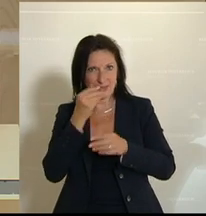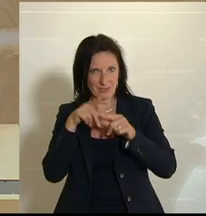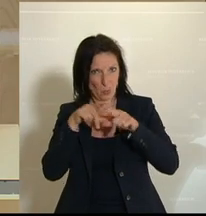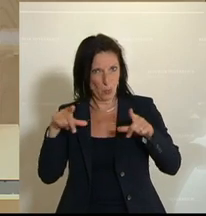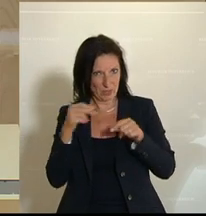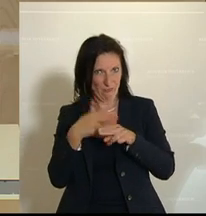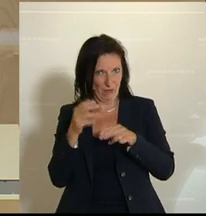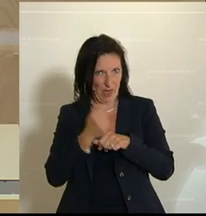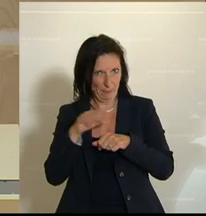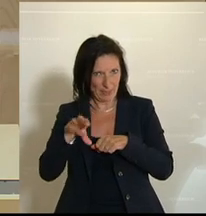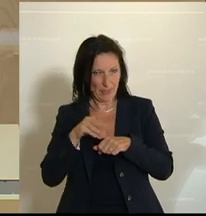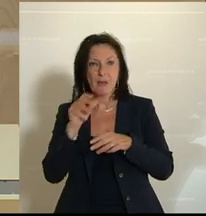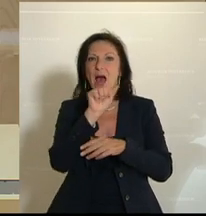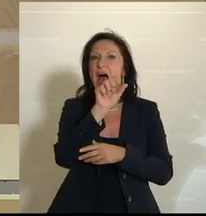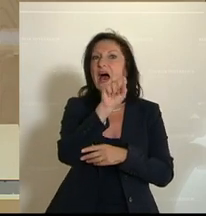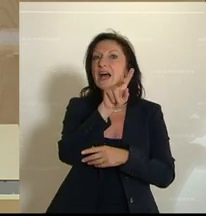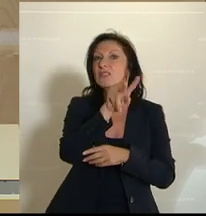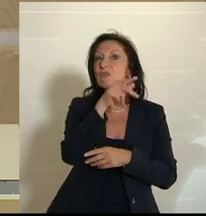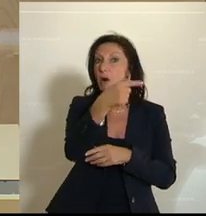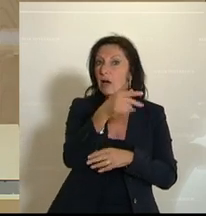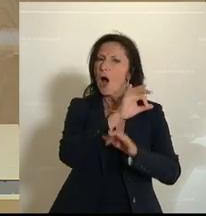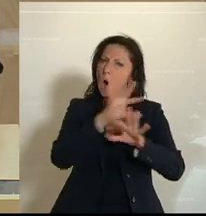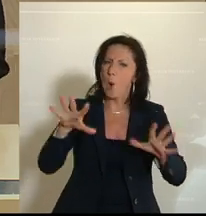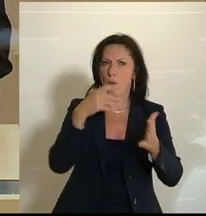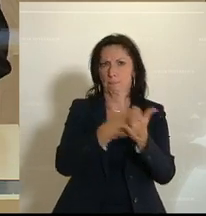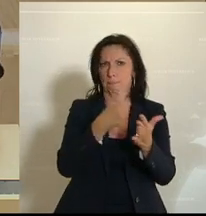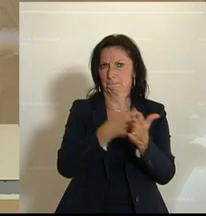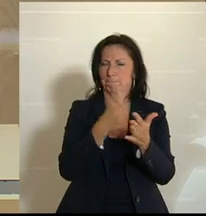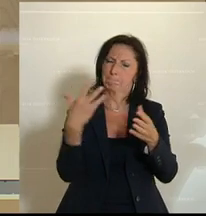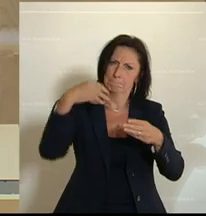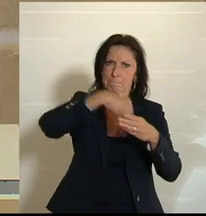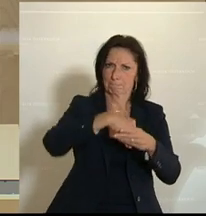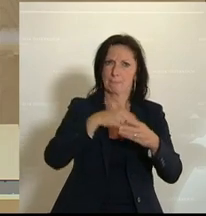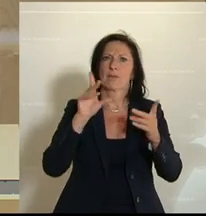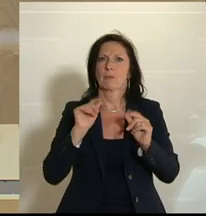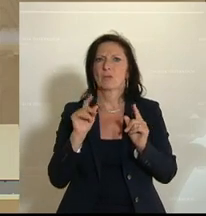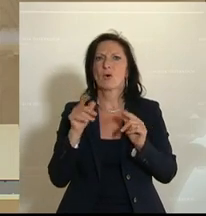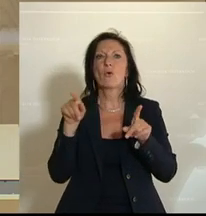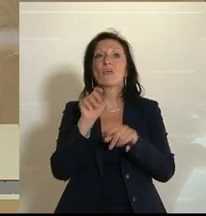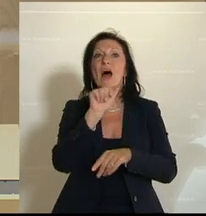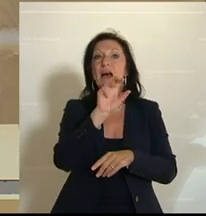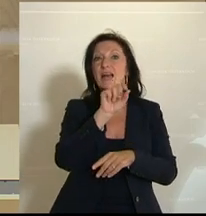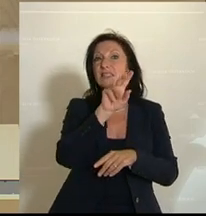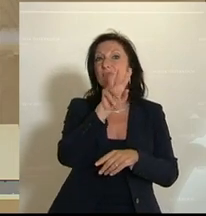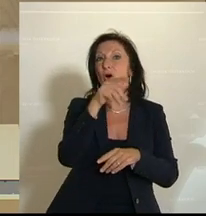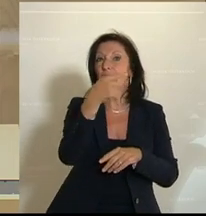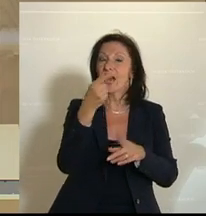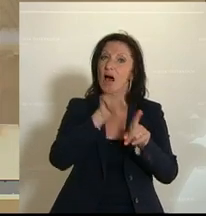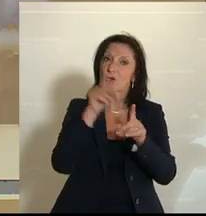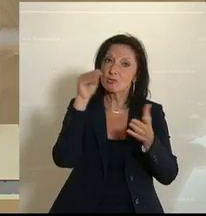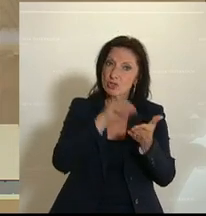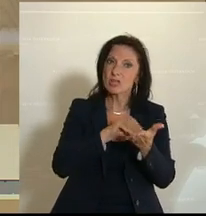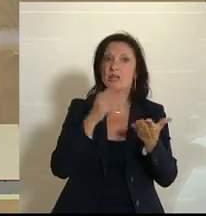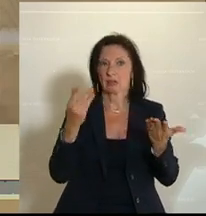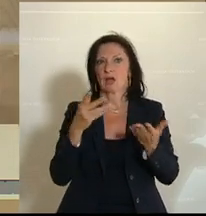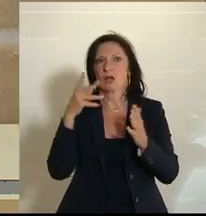nun auch im ASVG hinsichtlich der Beitragsfreiheit nachvollzogen wird. Und ebenfalls im ASVG wird geregelt, die Honorare für die